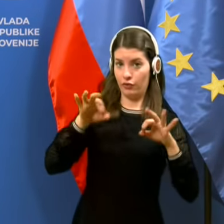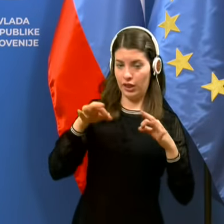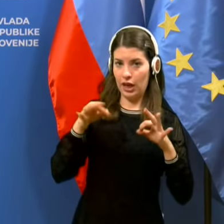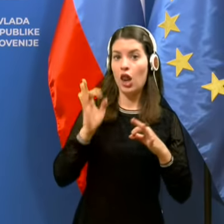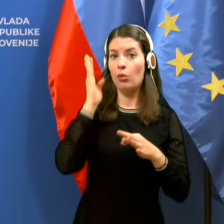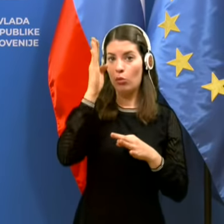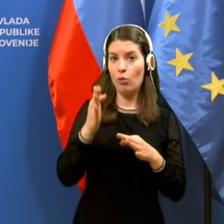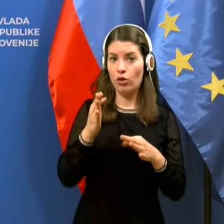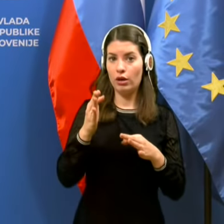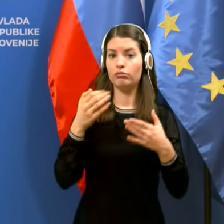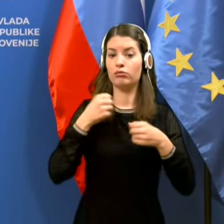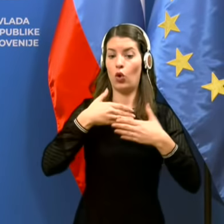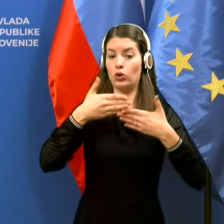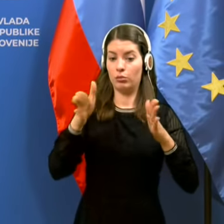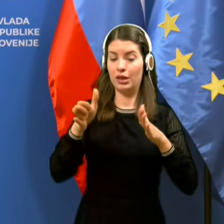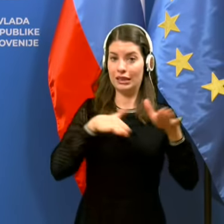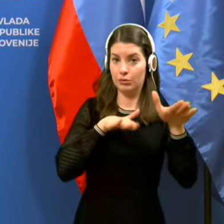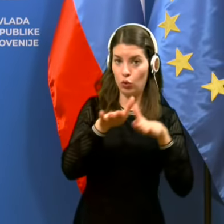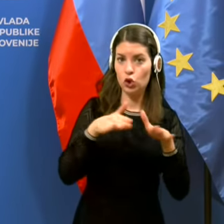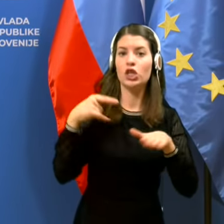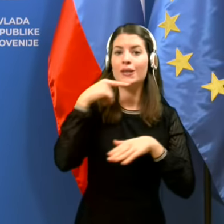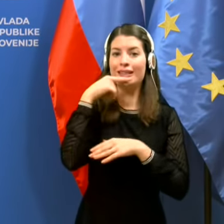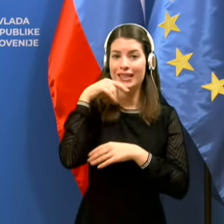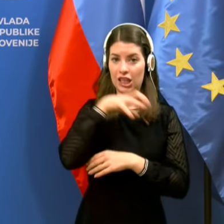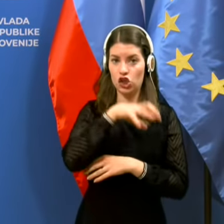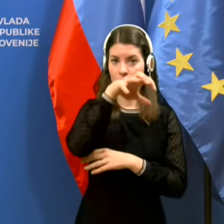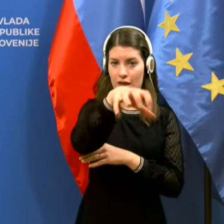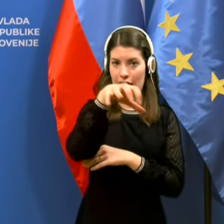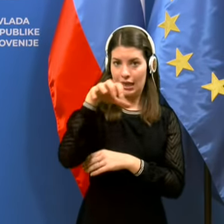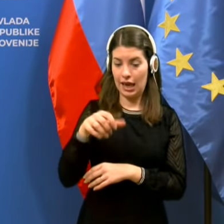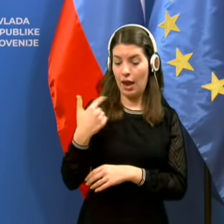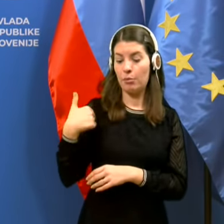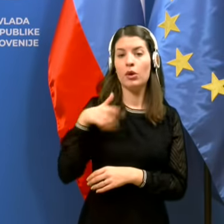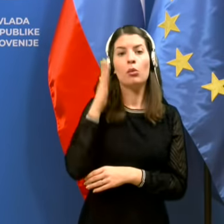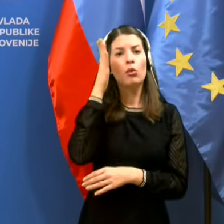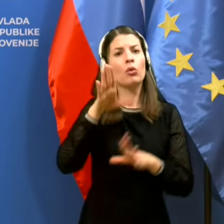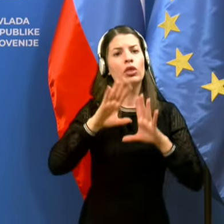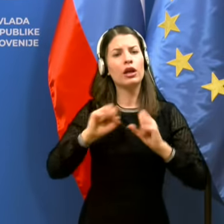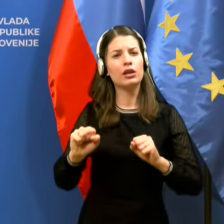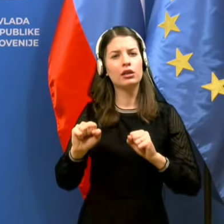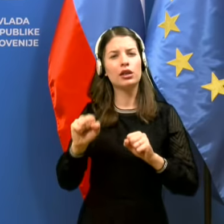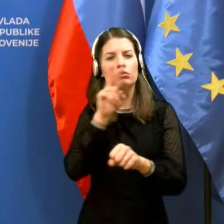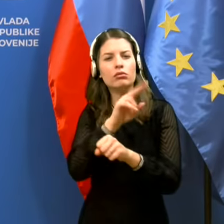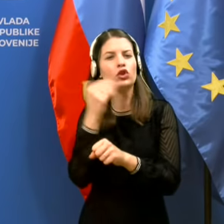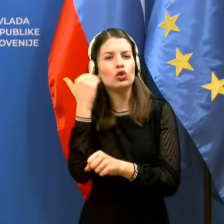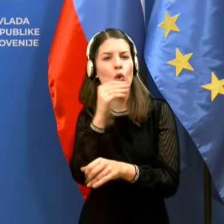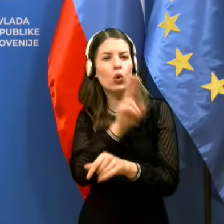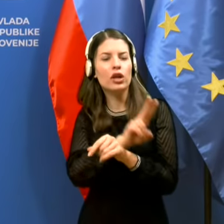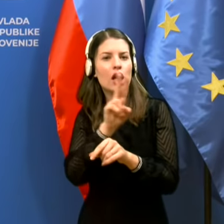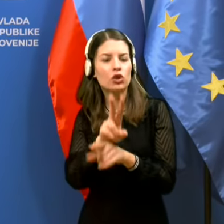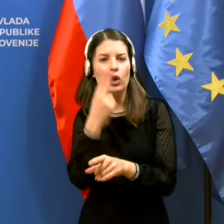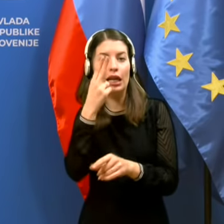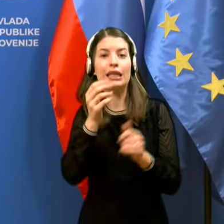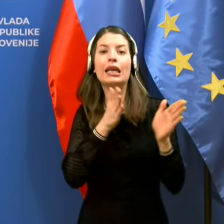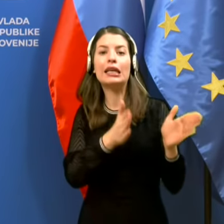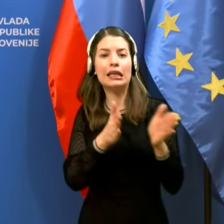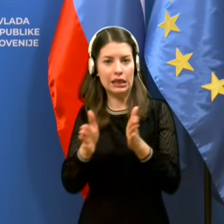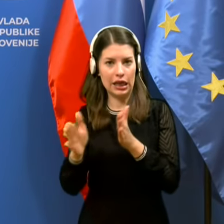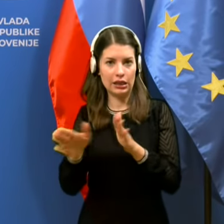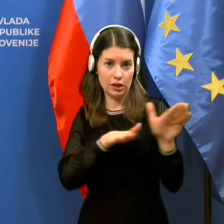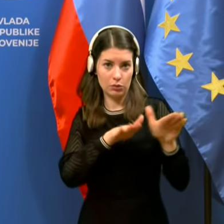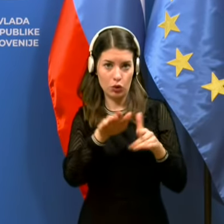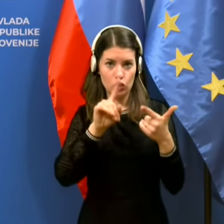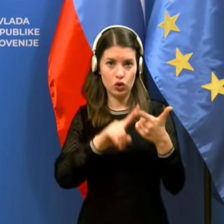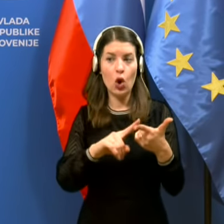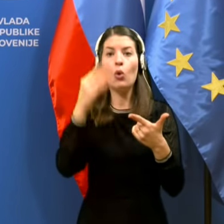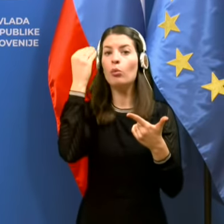obratajočih smučiščih v rdečih statističnih regijah izvedli postren nadzor s podarkom na redu na smučiščih in v poštevanju